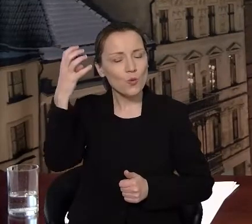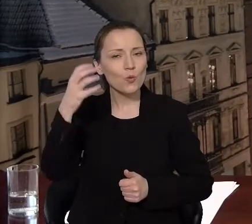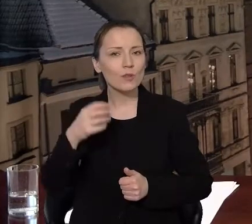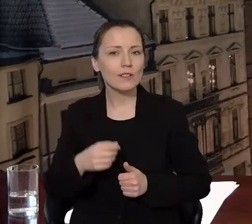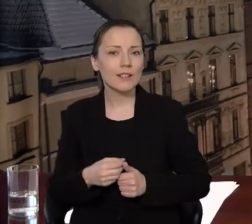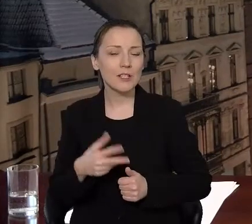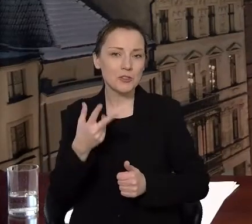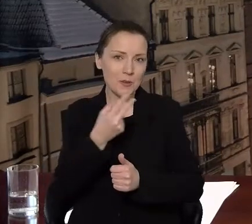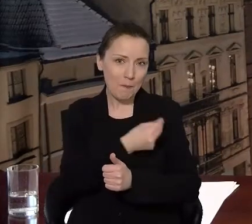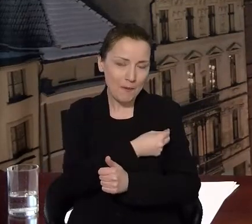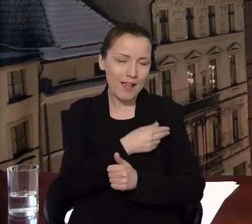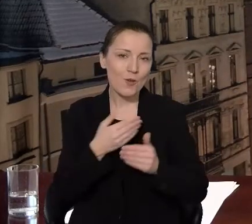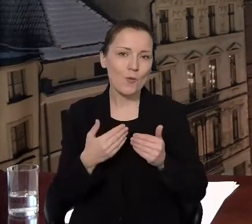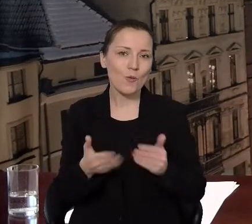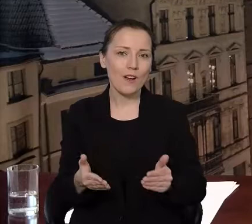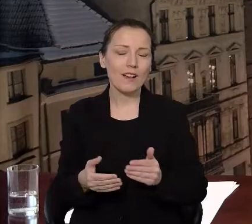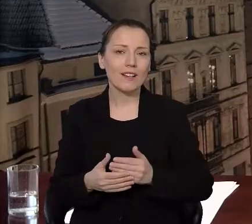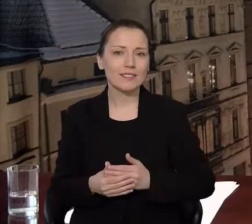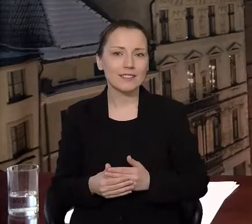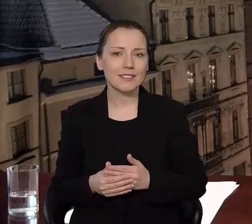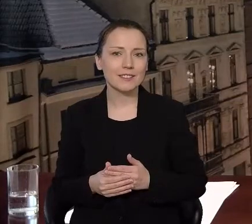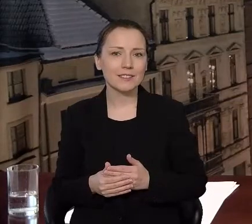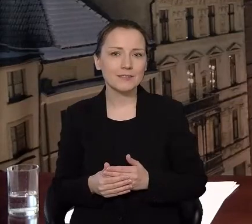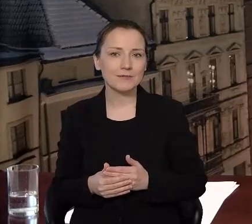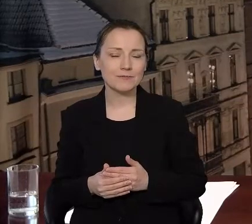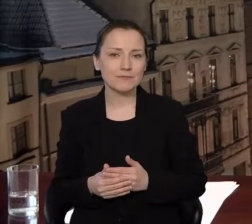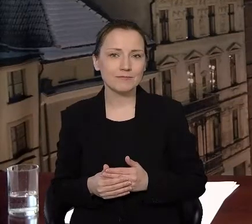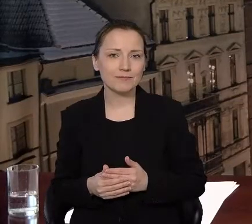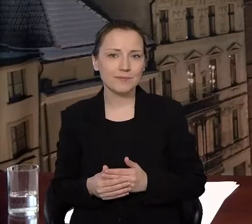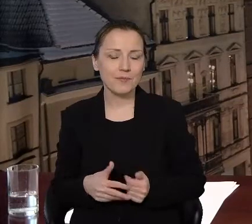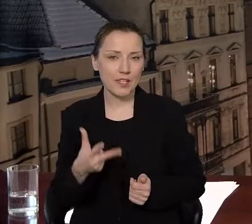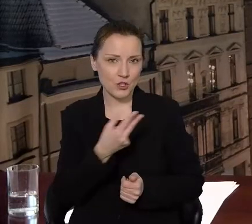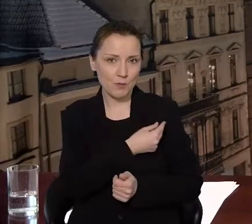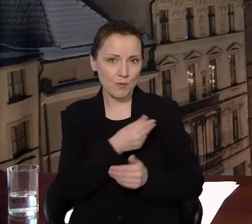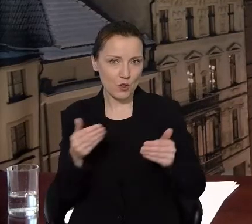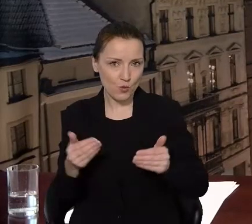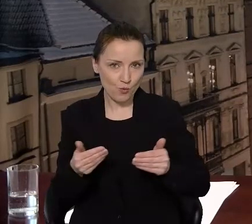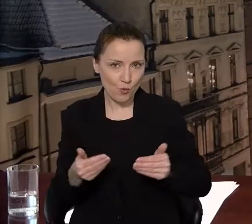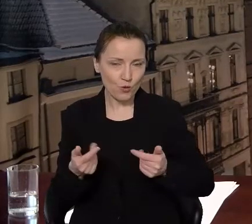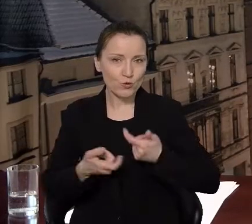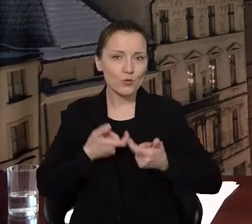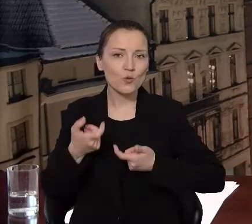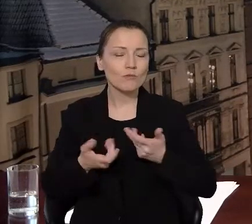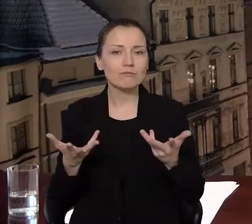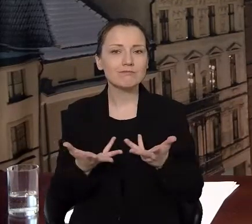szczepienia, no tutaj możemy liczyć na możliwość szczepień w